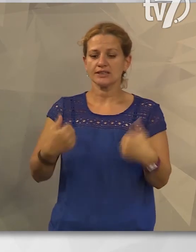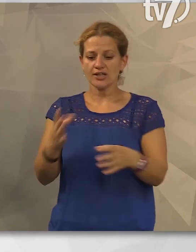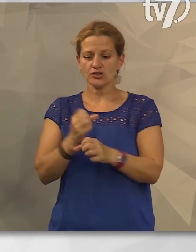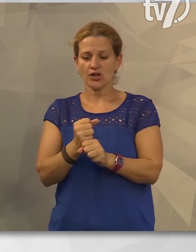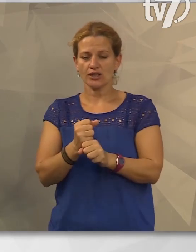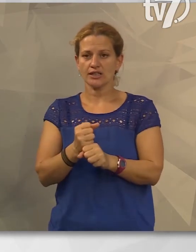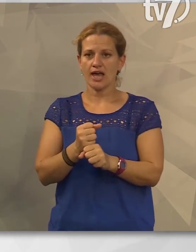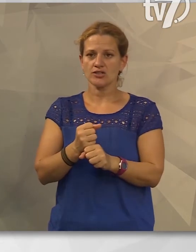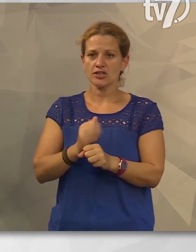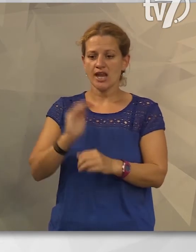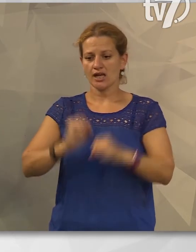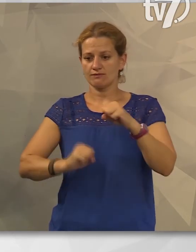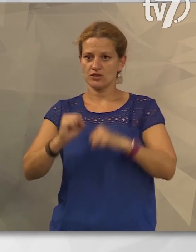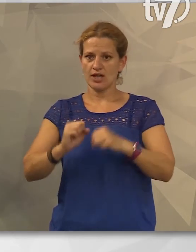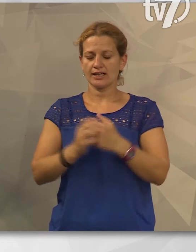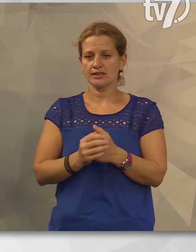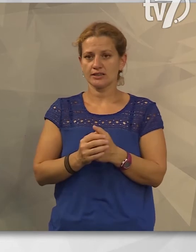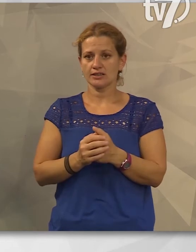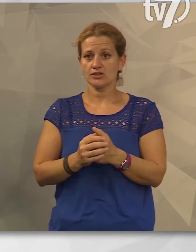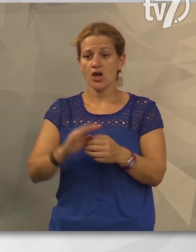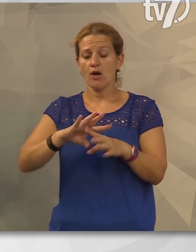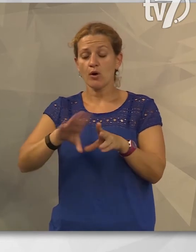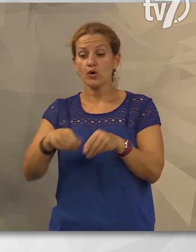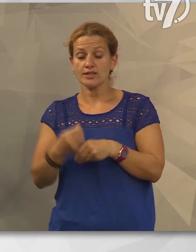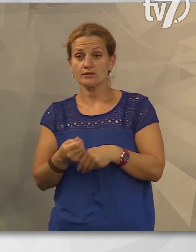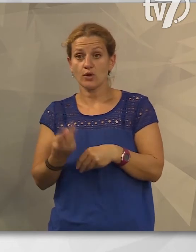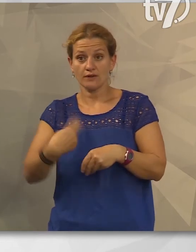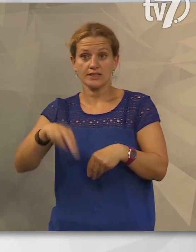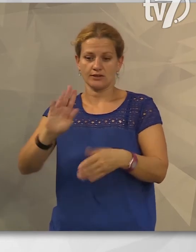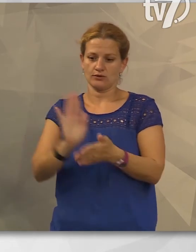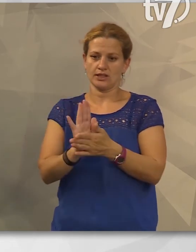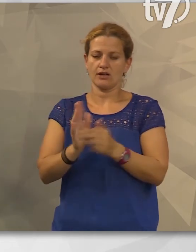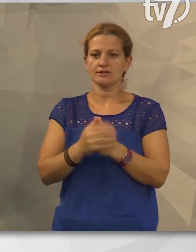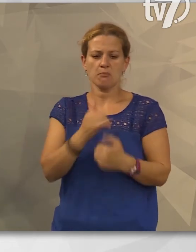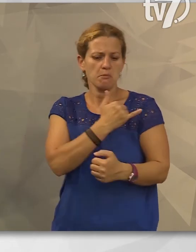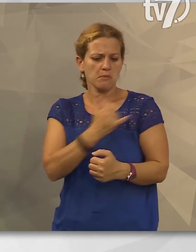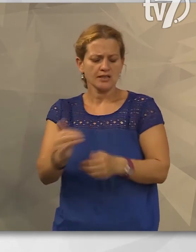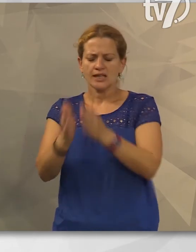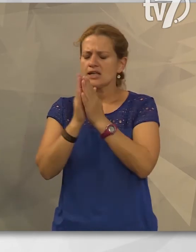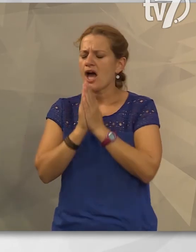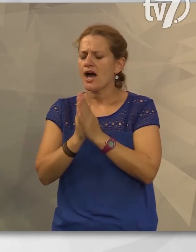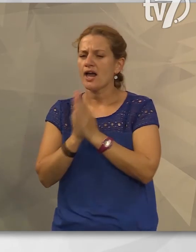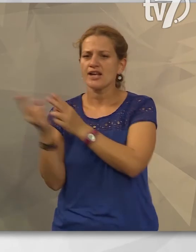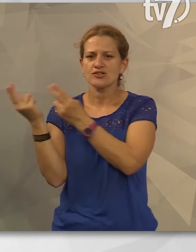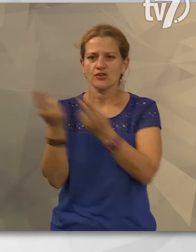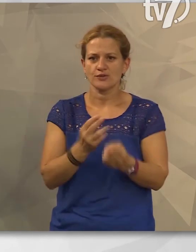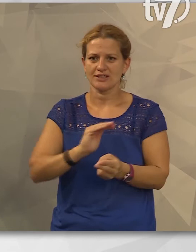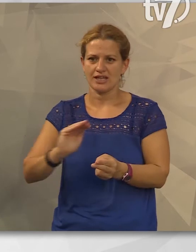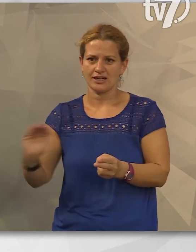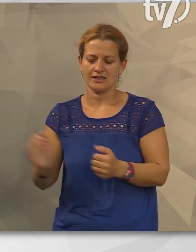gyerekek viselkedésén, amit a szülők lettetesen visszatudnak igazolni, mert mindegyik hálása hozza a gyerekeket kifele.